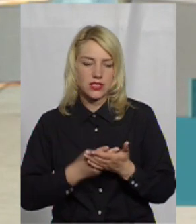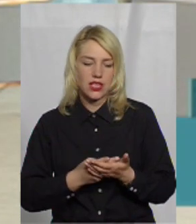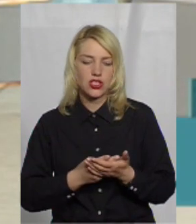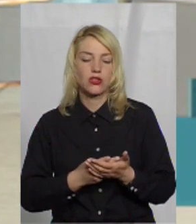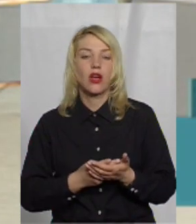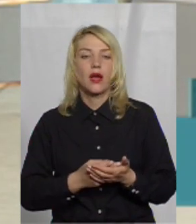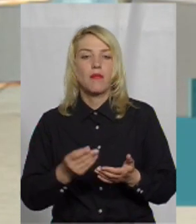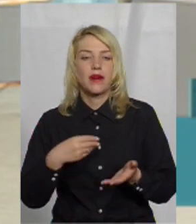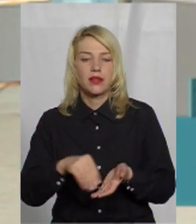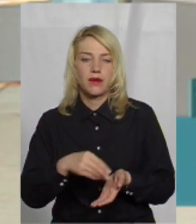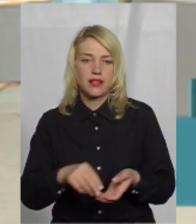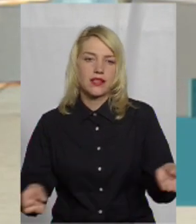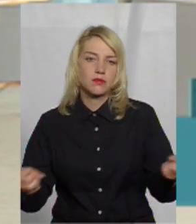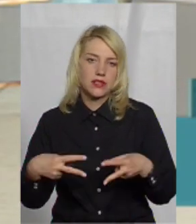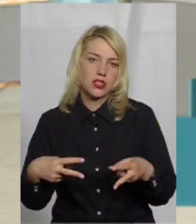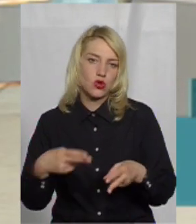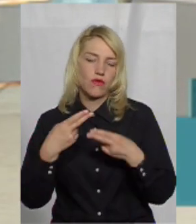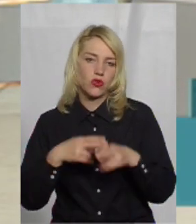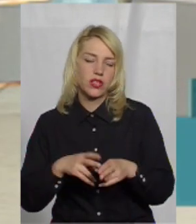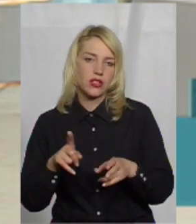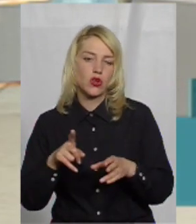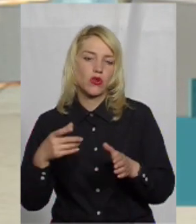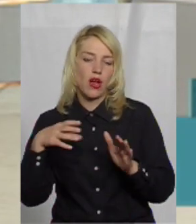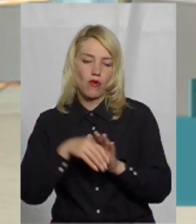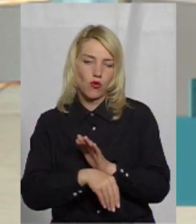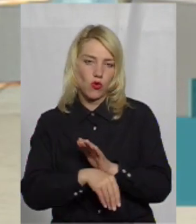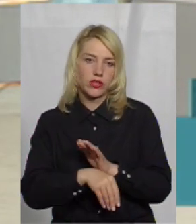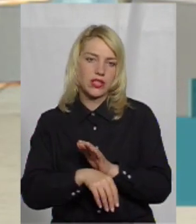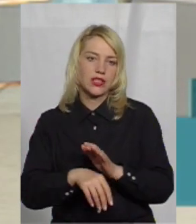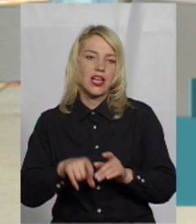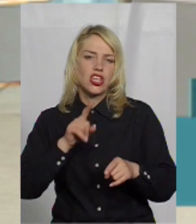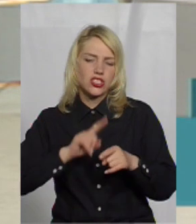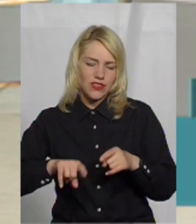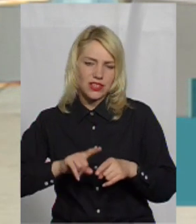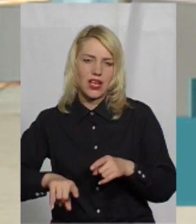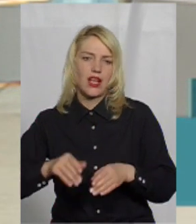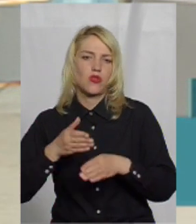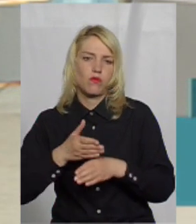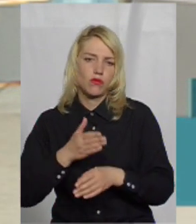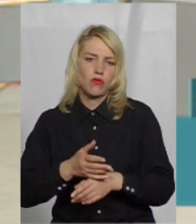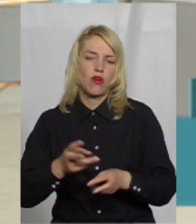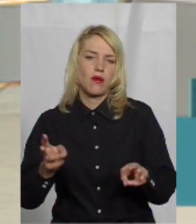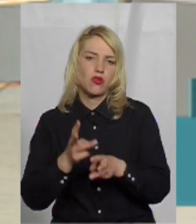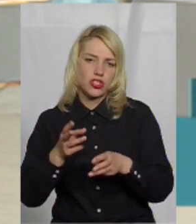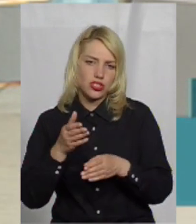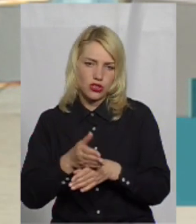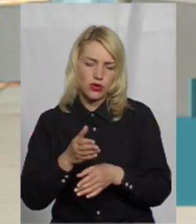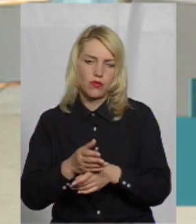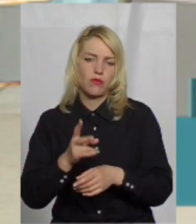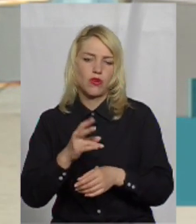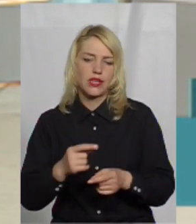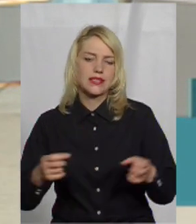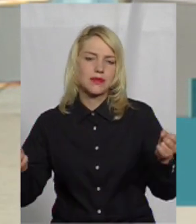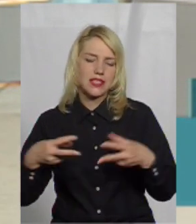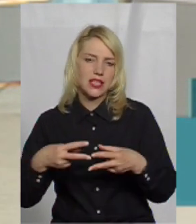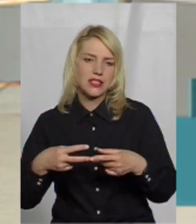спеціалізованої техніки, до якої в кавичках відноситься швидкі, пожежні і так далі. Тобто, спеціалізовані для відповідних